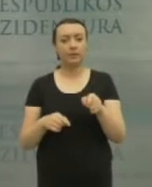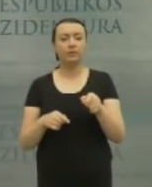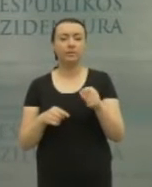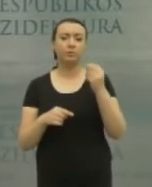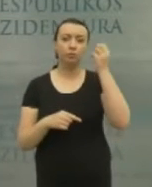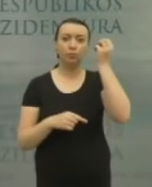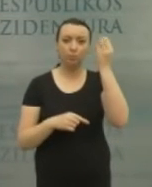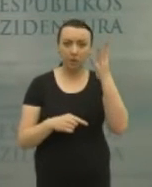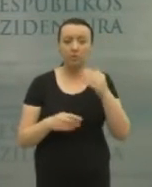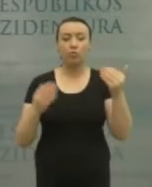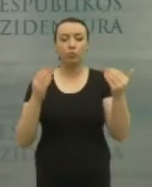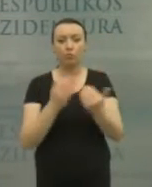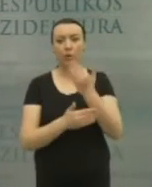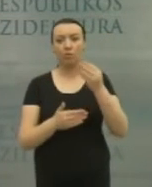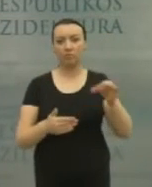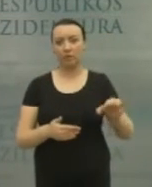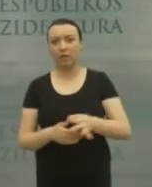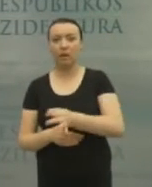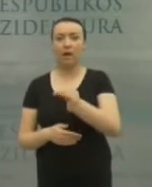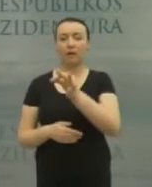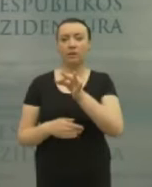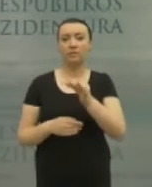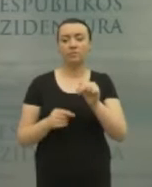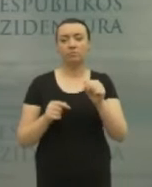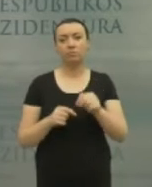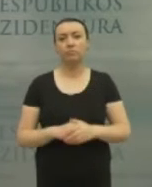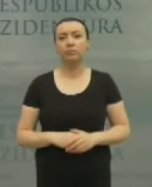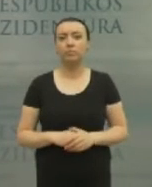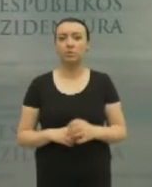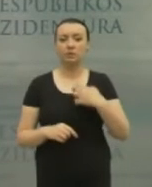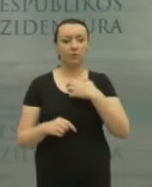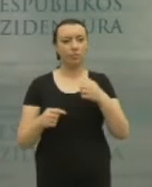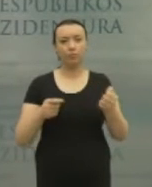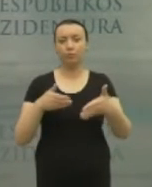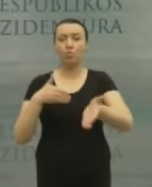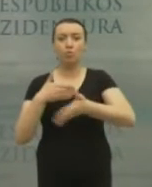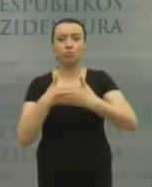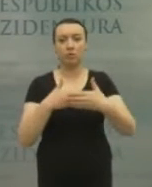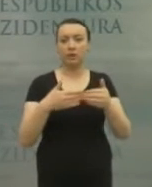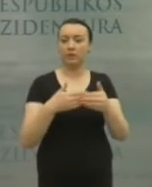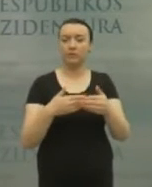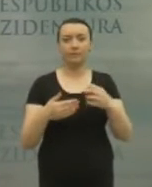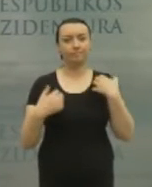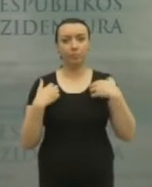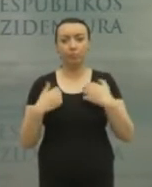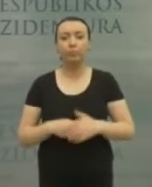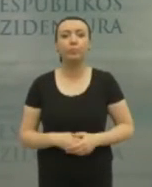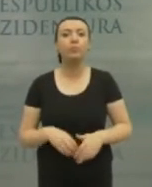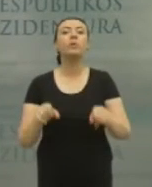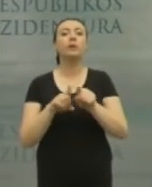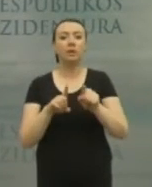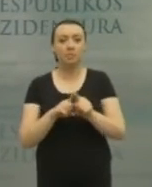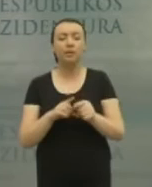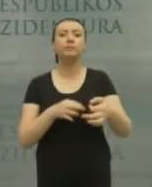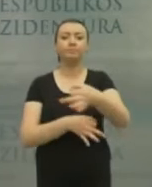kontekste ir naujas migracijos maršrutas turėtų būti užkardytas, kaip įmanoma, anksčiau. Tuo pačiu